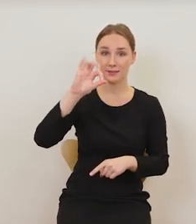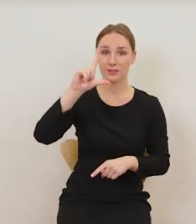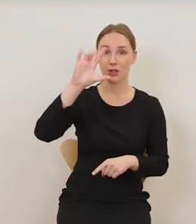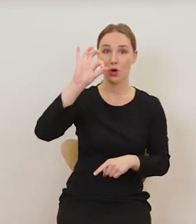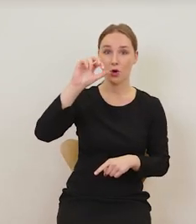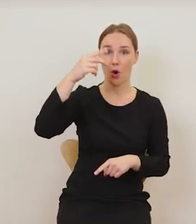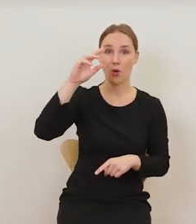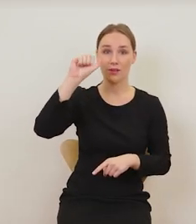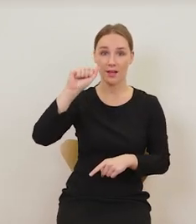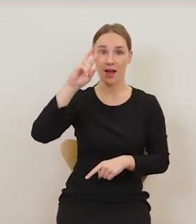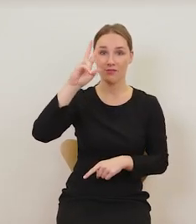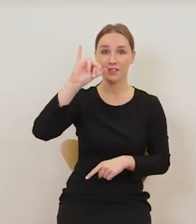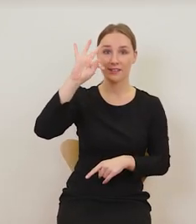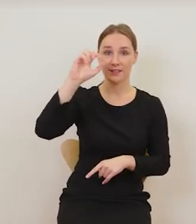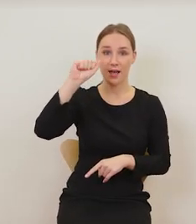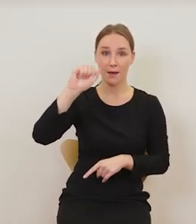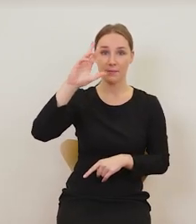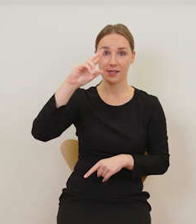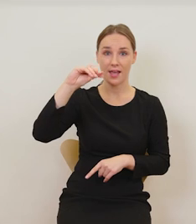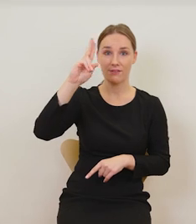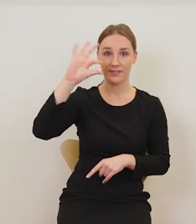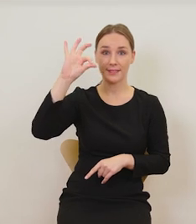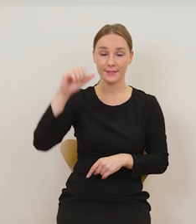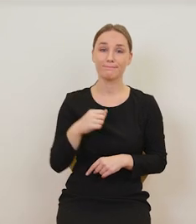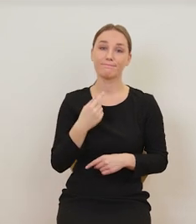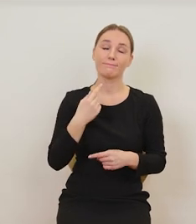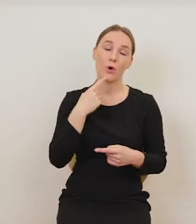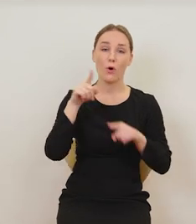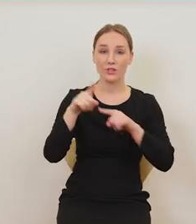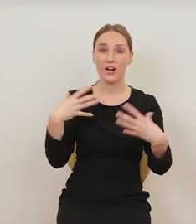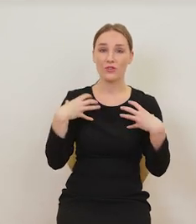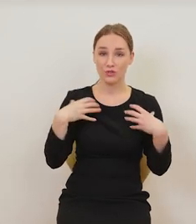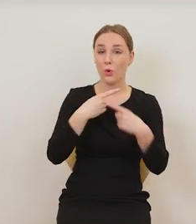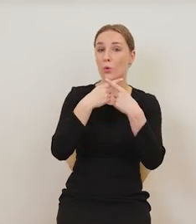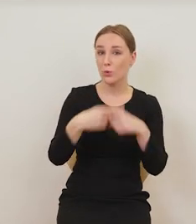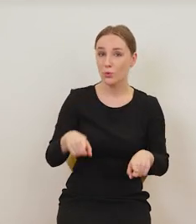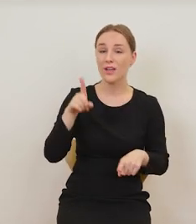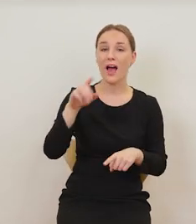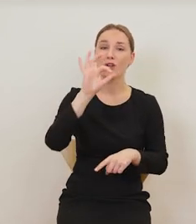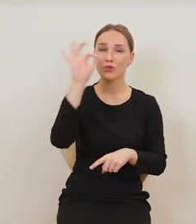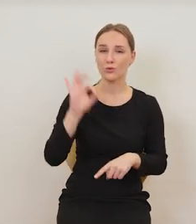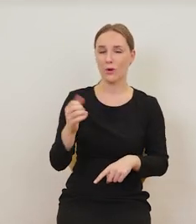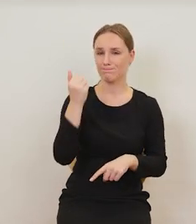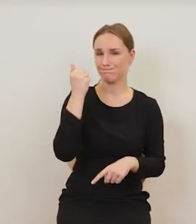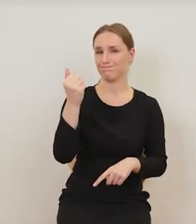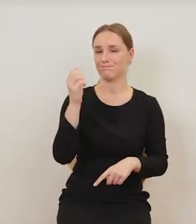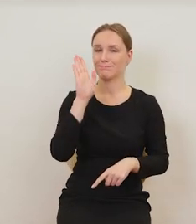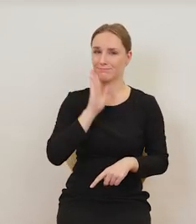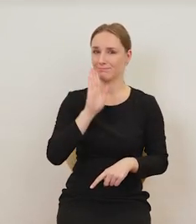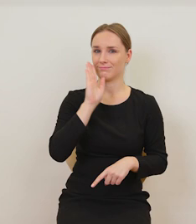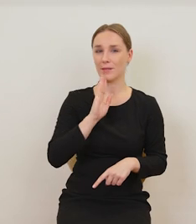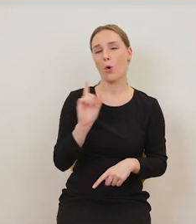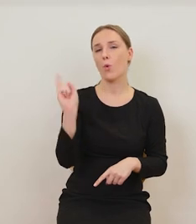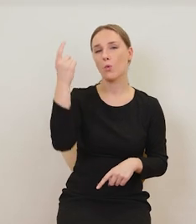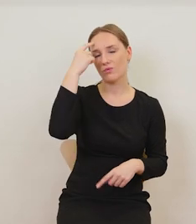ale sztuka pozostaje na zawsze, przynajmniej u tych uzdolnionych artystów.